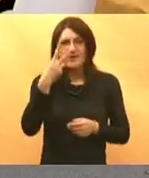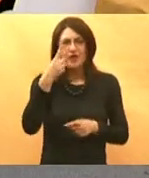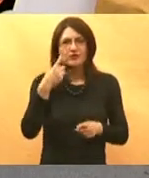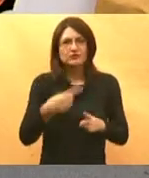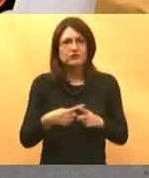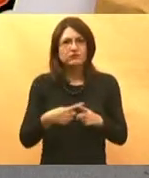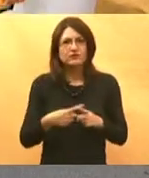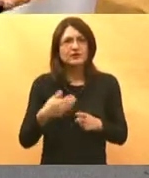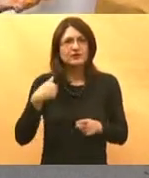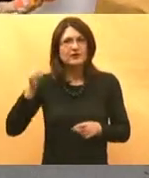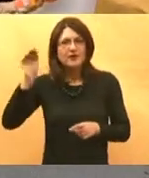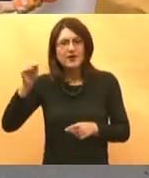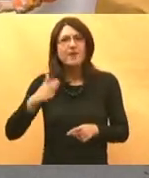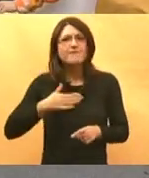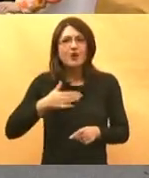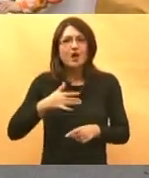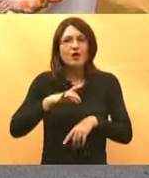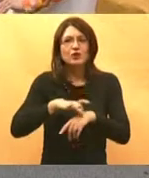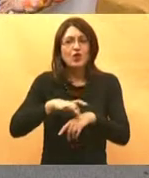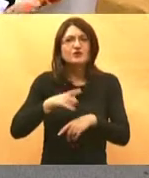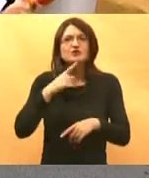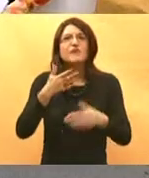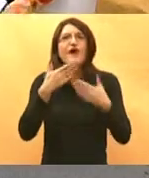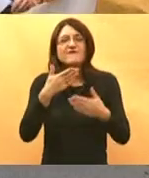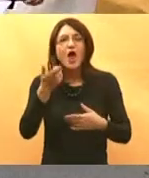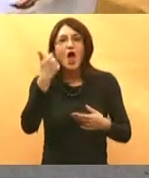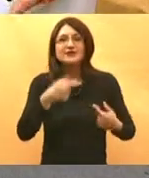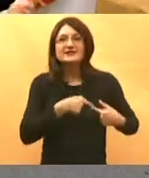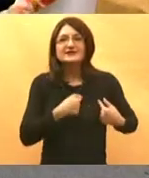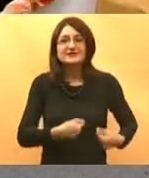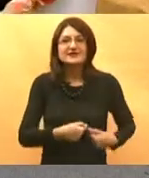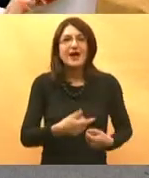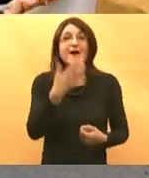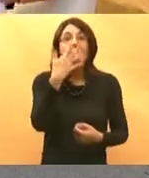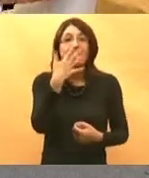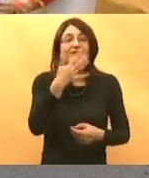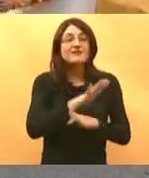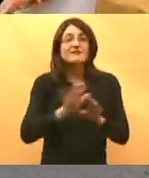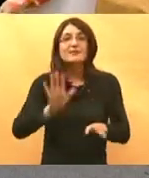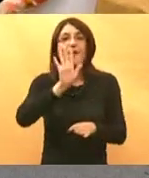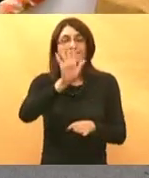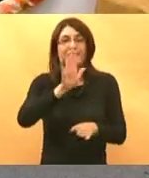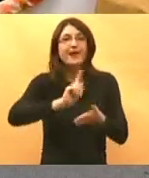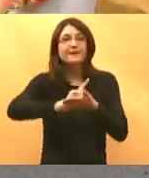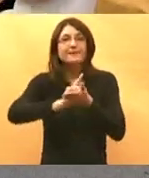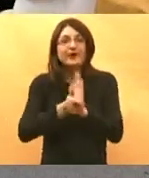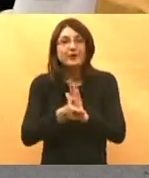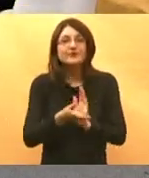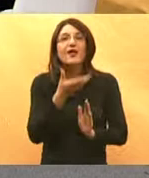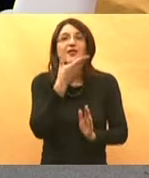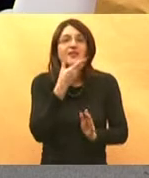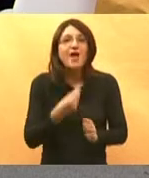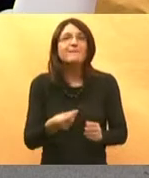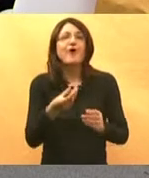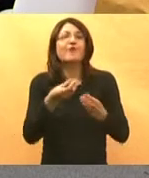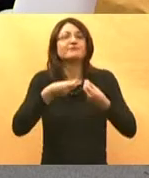nazvala moju liješnicu i zahvalila sam je se u crsa. Za pet minuta, samo pet, lijepog, lijepe